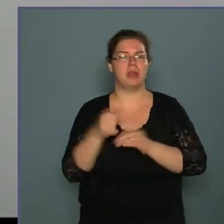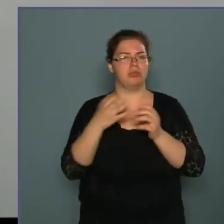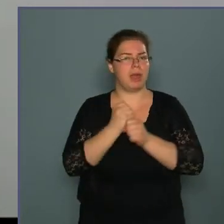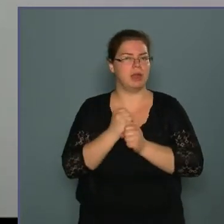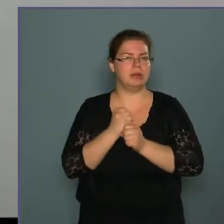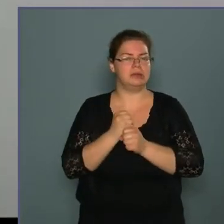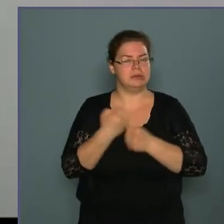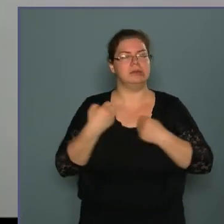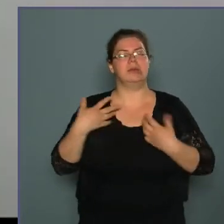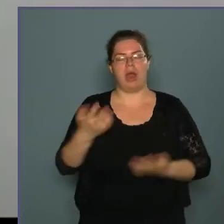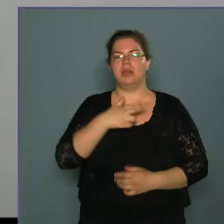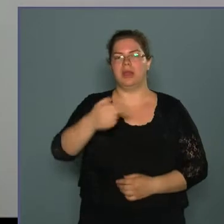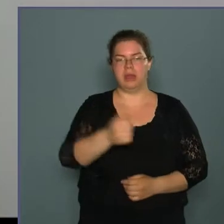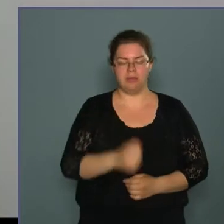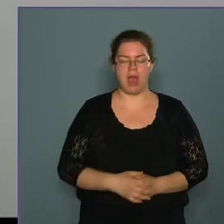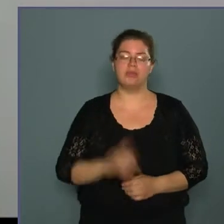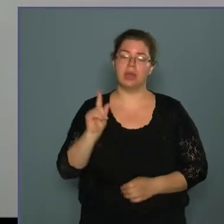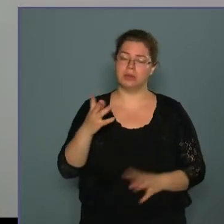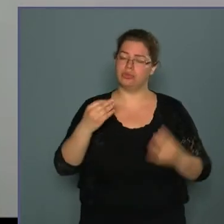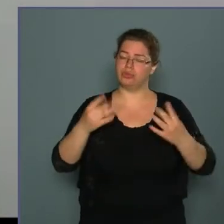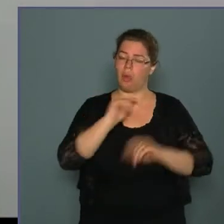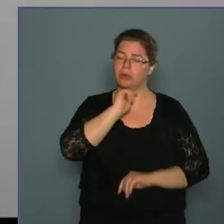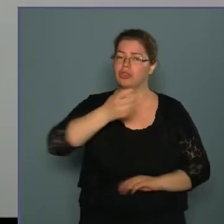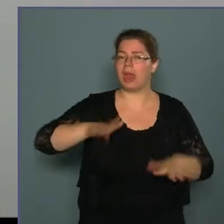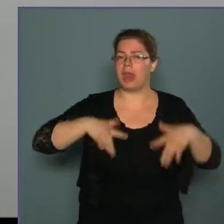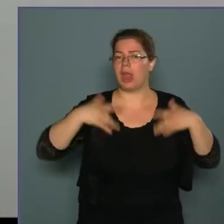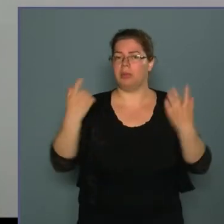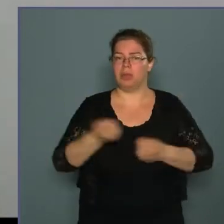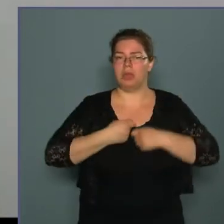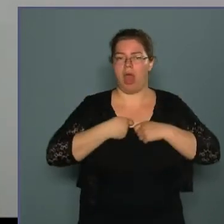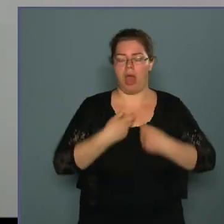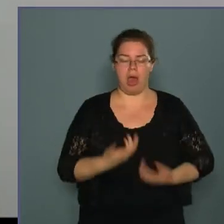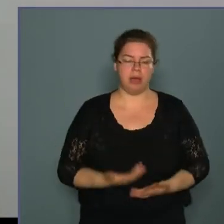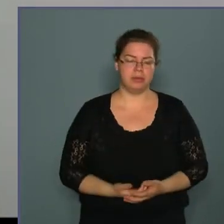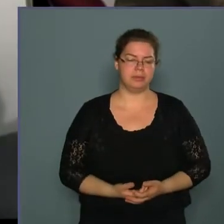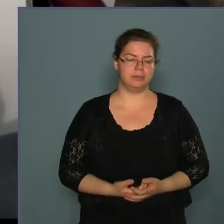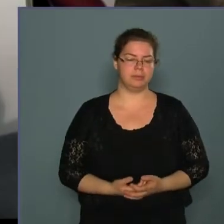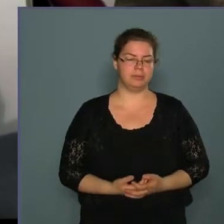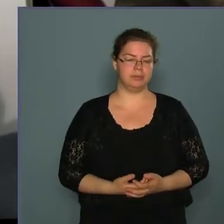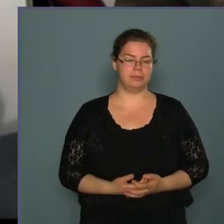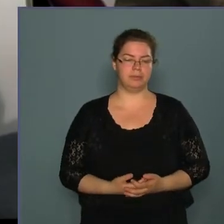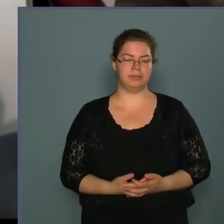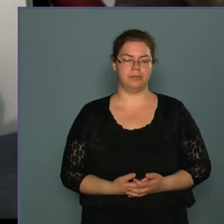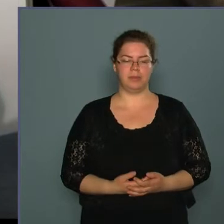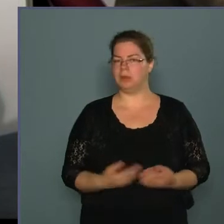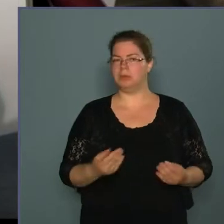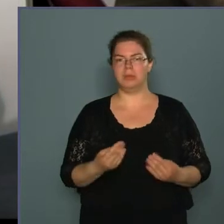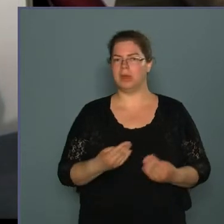elképesztően nagy kihívás, de rengeteg sikerélményt is ad, mert jól visszacsatorás.